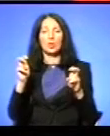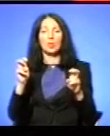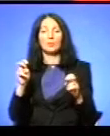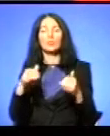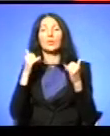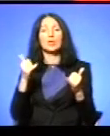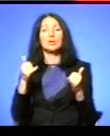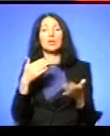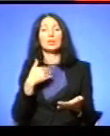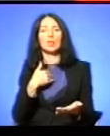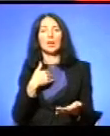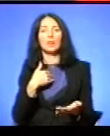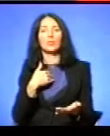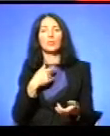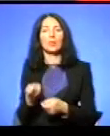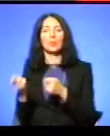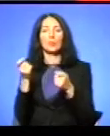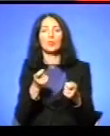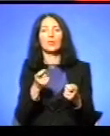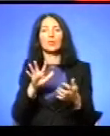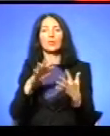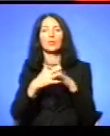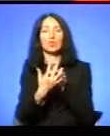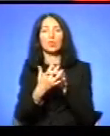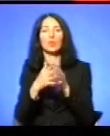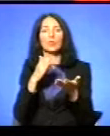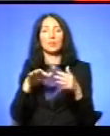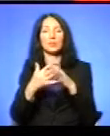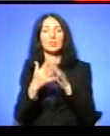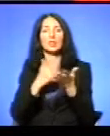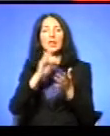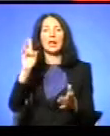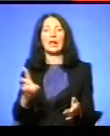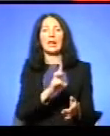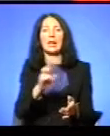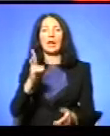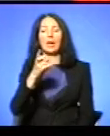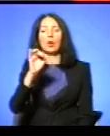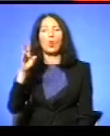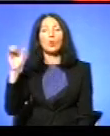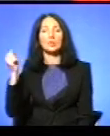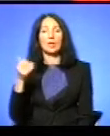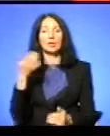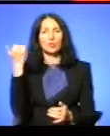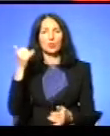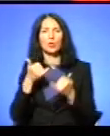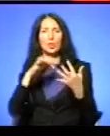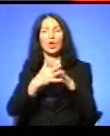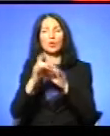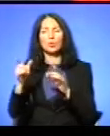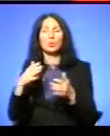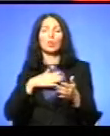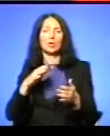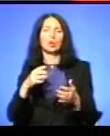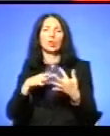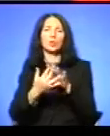Зараз я При в'їзді в село є костел Колись це був Колосна комора